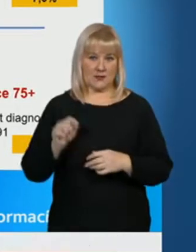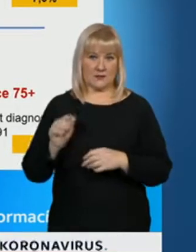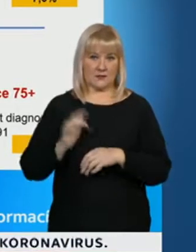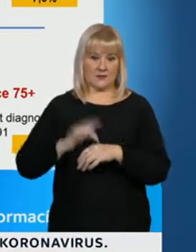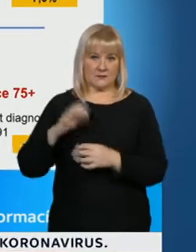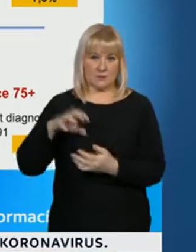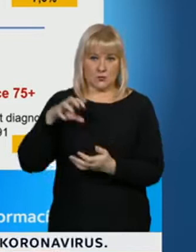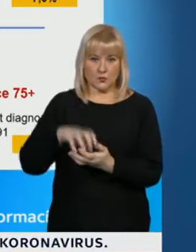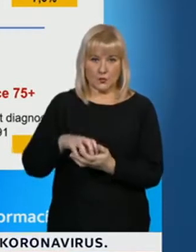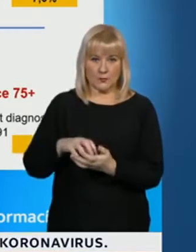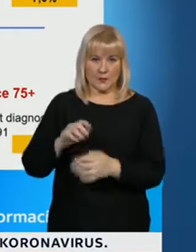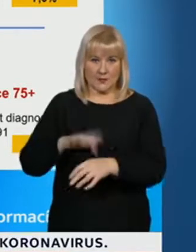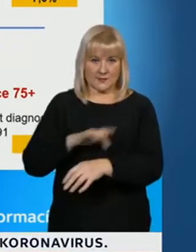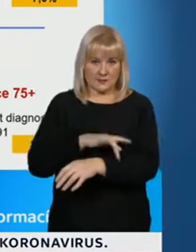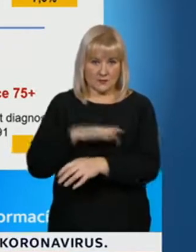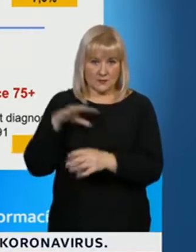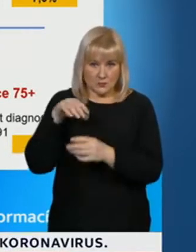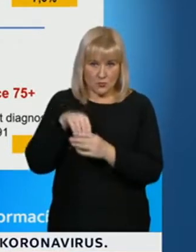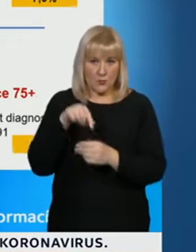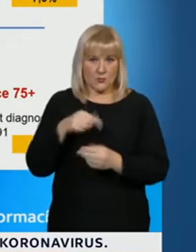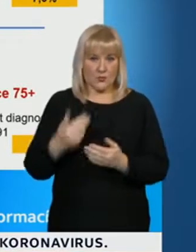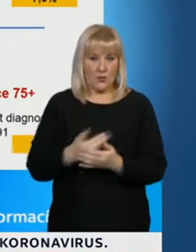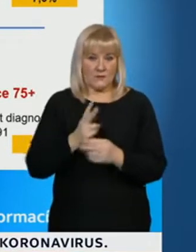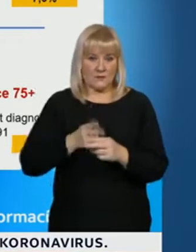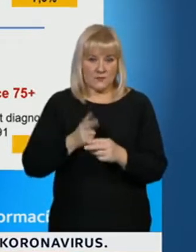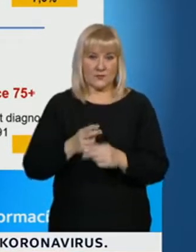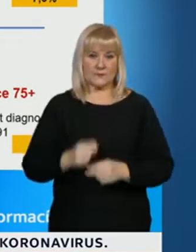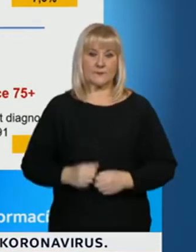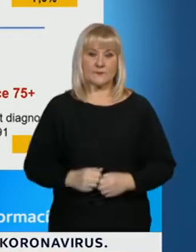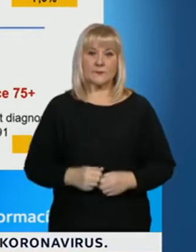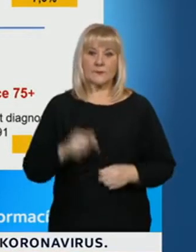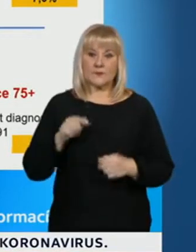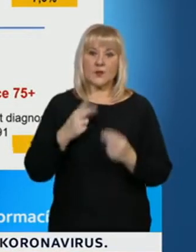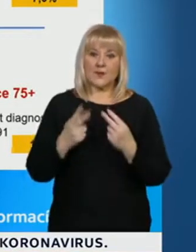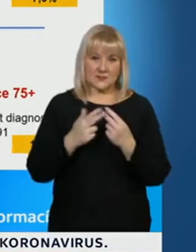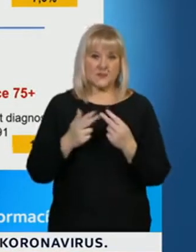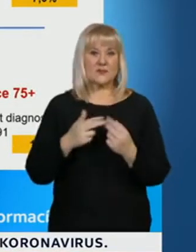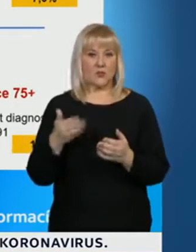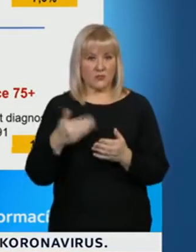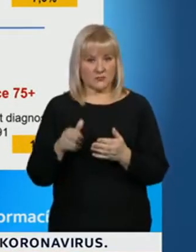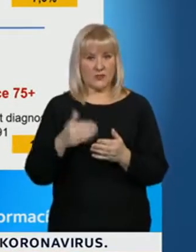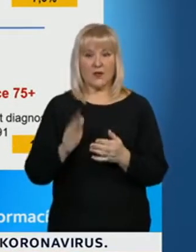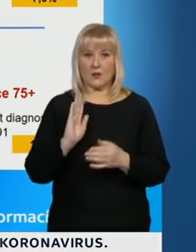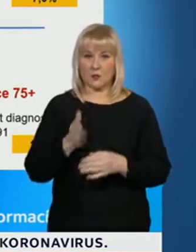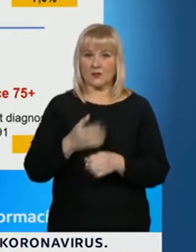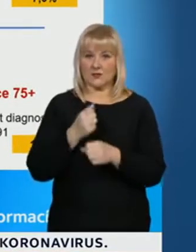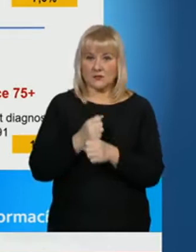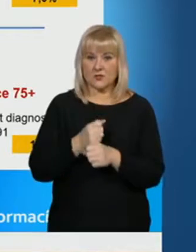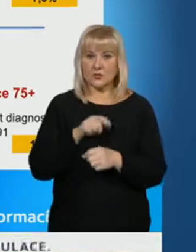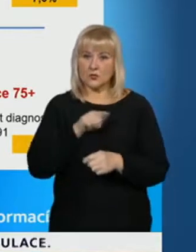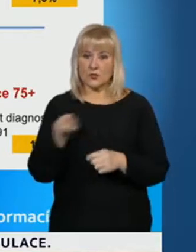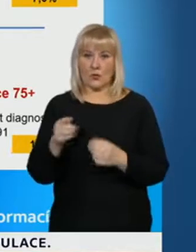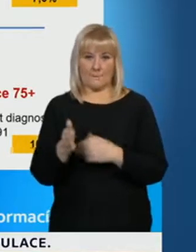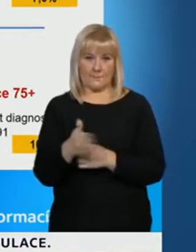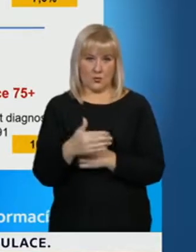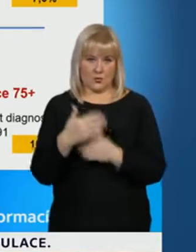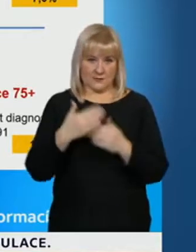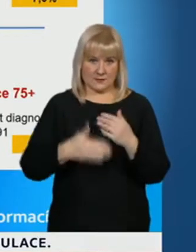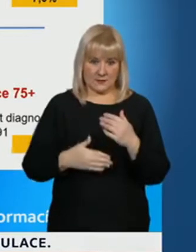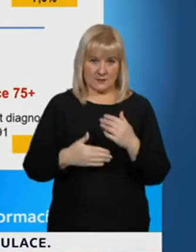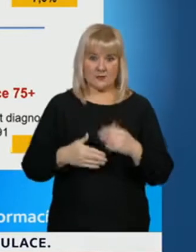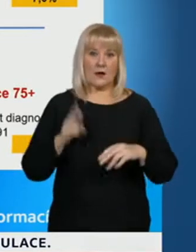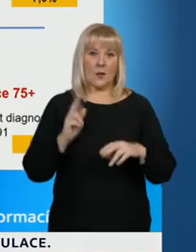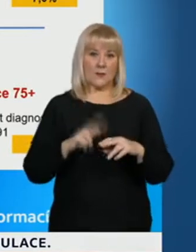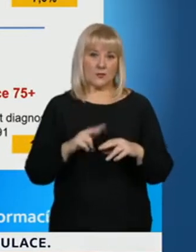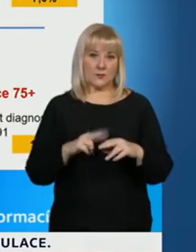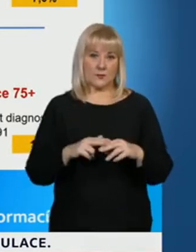skupin mezi těmi nově diagnostikovanými. To je riziko, které si sebou dále potáhneme ještě do prosince a bude